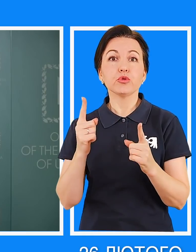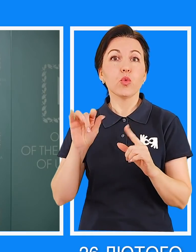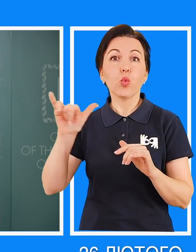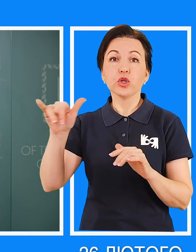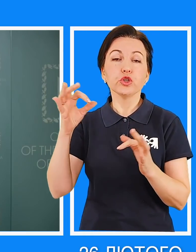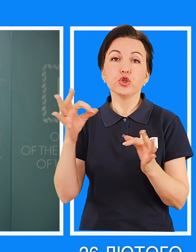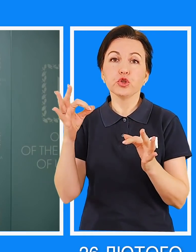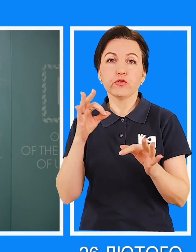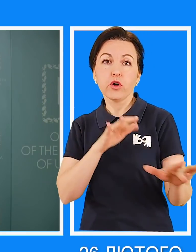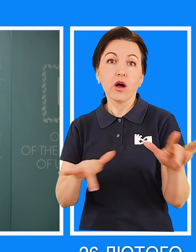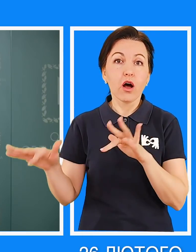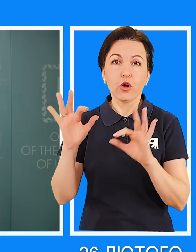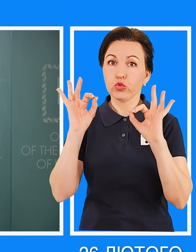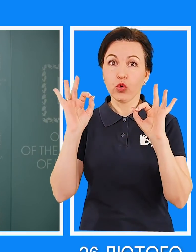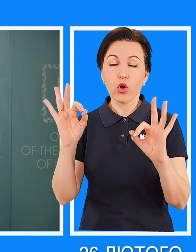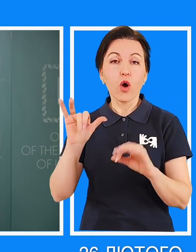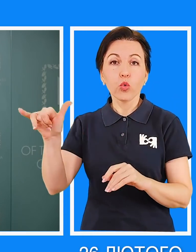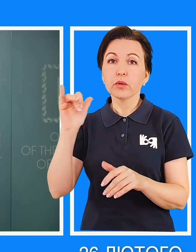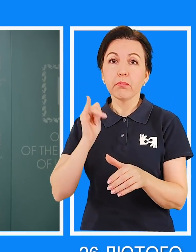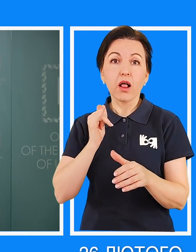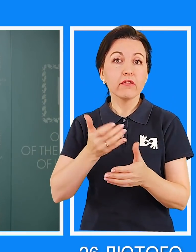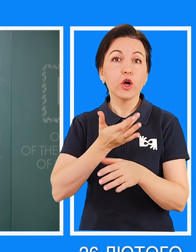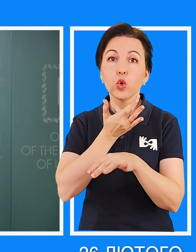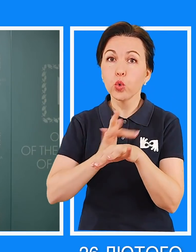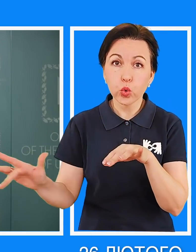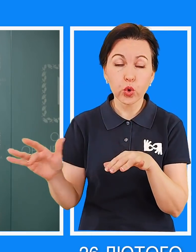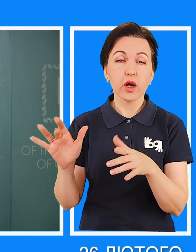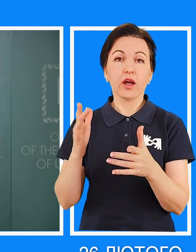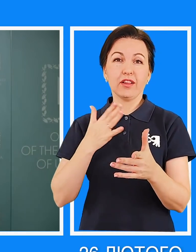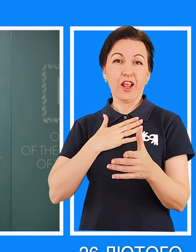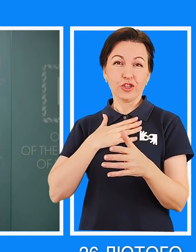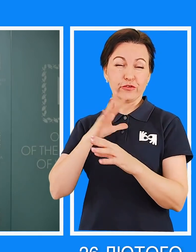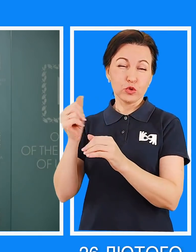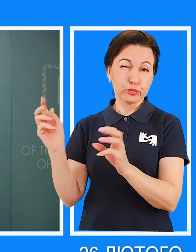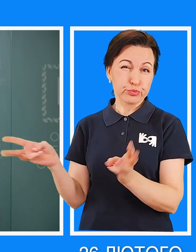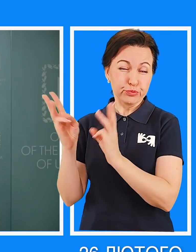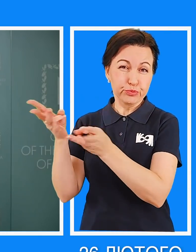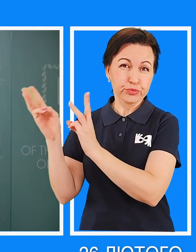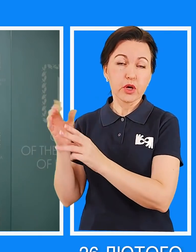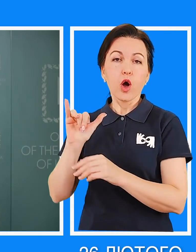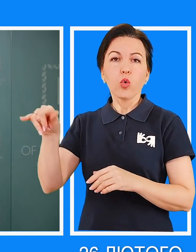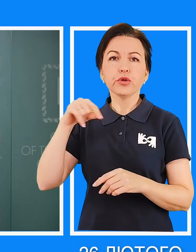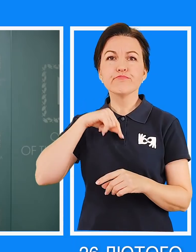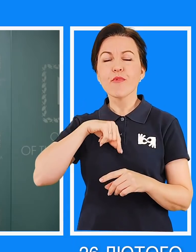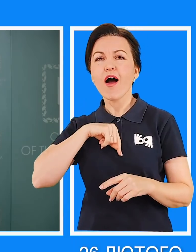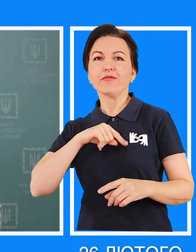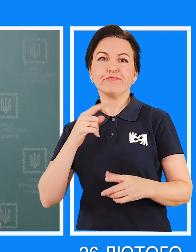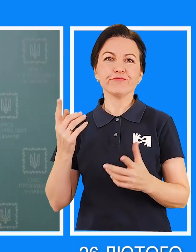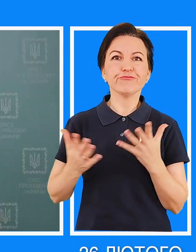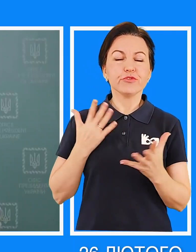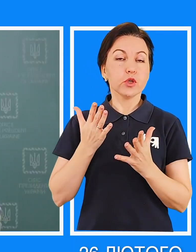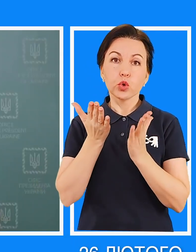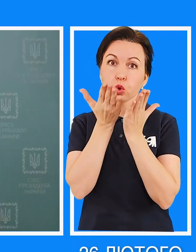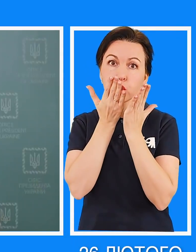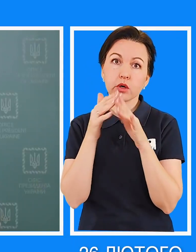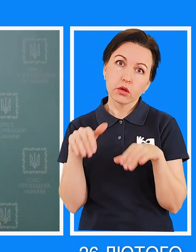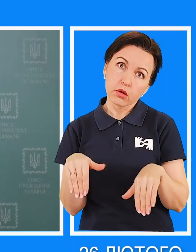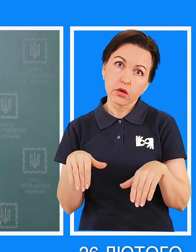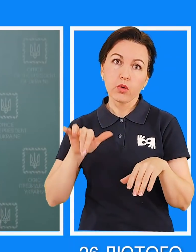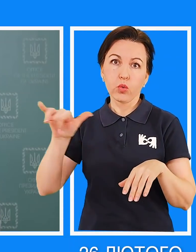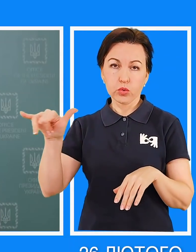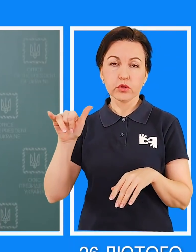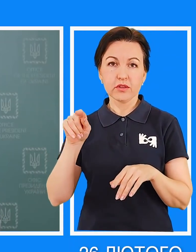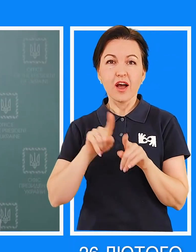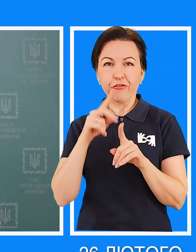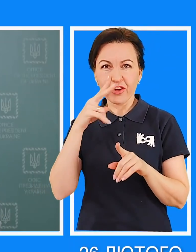не відбувається жодних дій, нема палива, нема настрою і нема моралі. Харків тримається. Всі